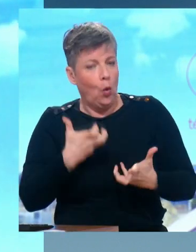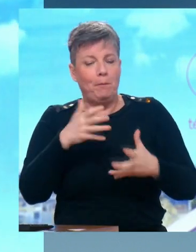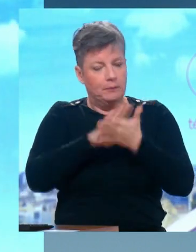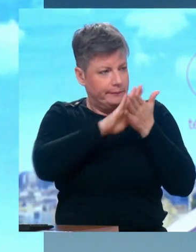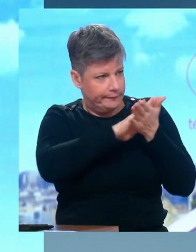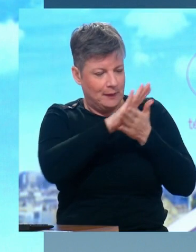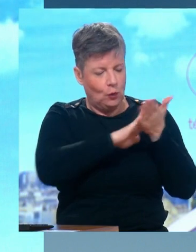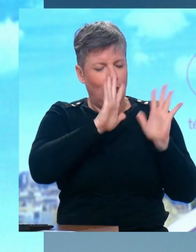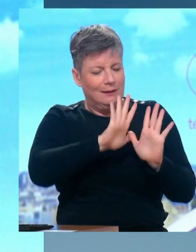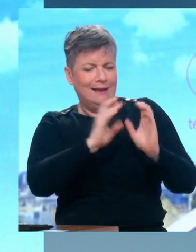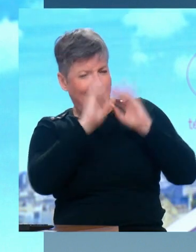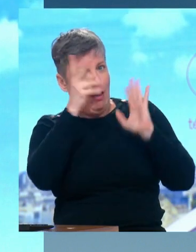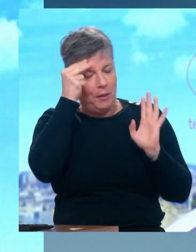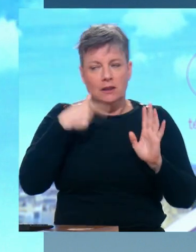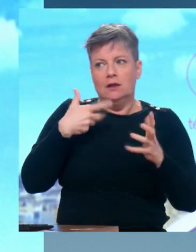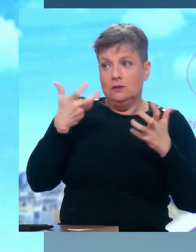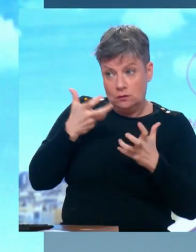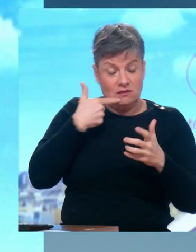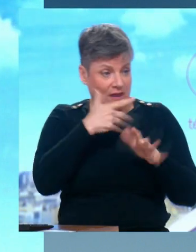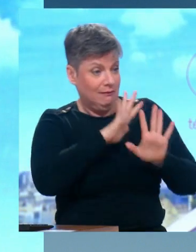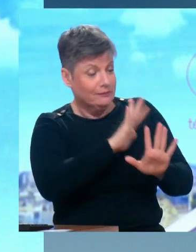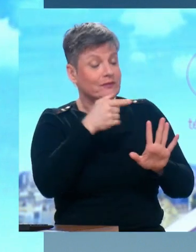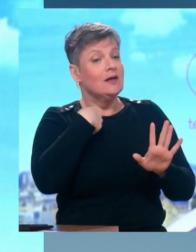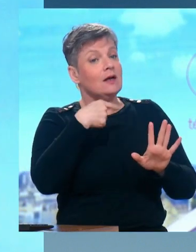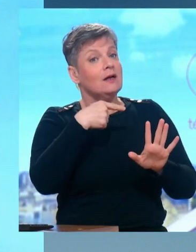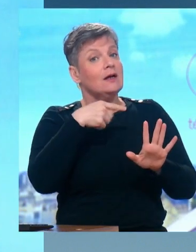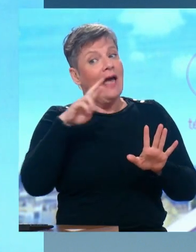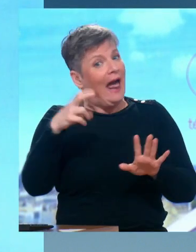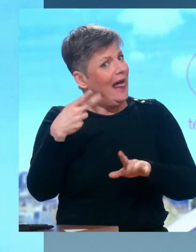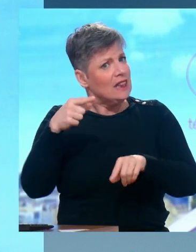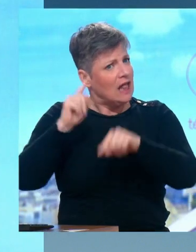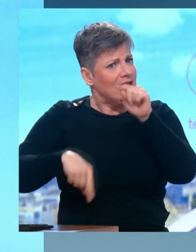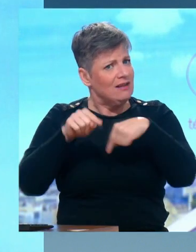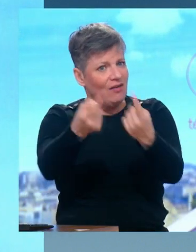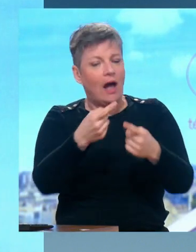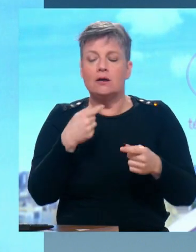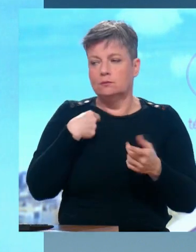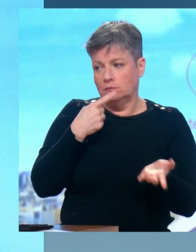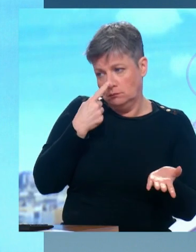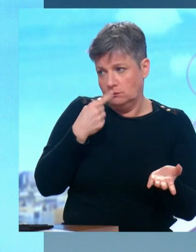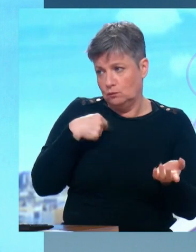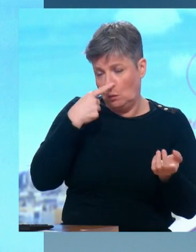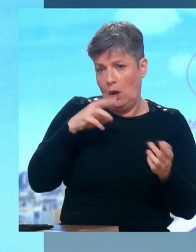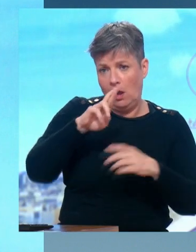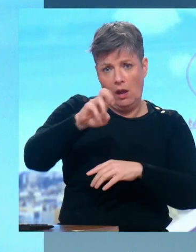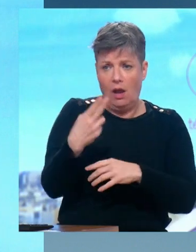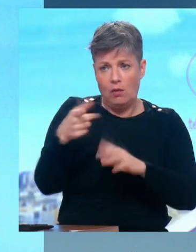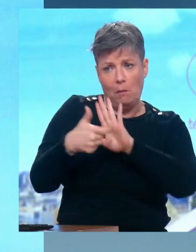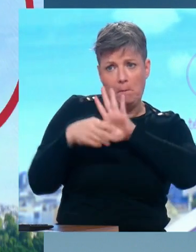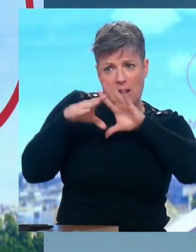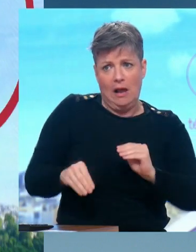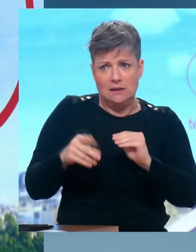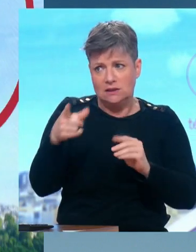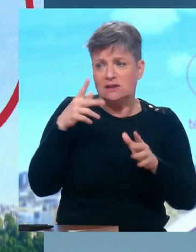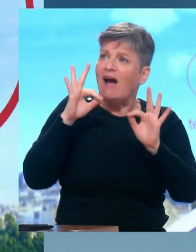– Vous on a besoin de comprendre. Vous demandez que le Rassemblement national n pas le droit d'y être. – Ah ben, je pense que le Rassemblement national, au